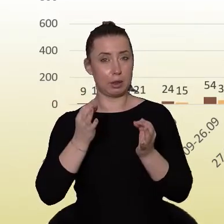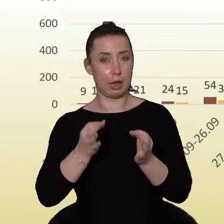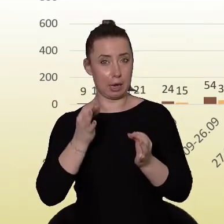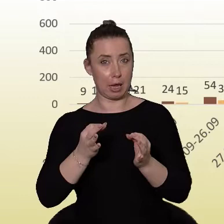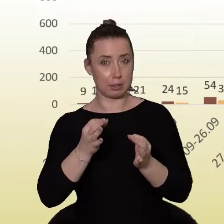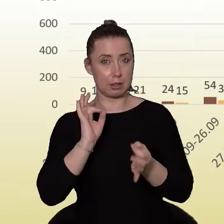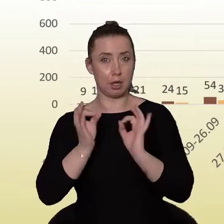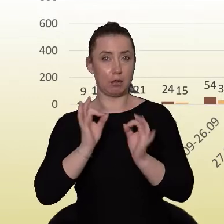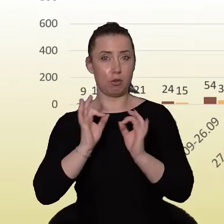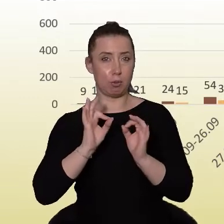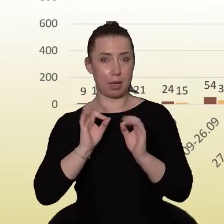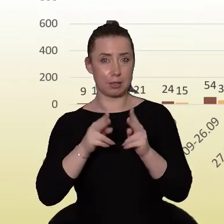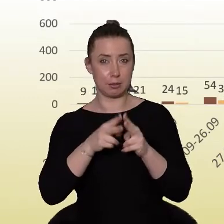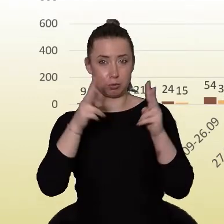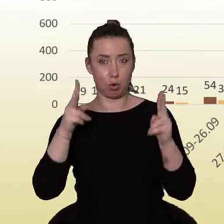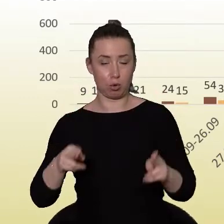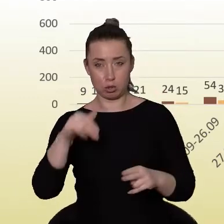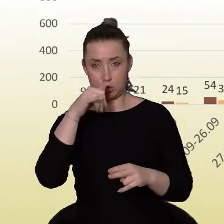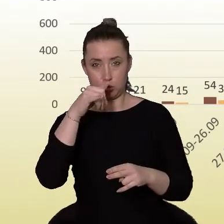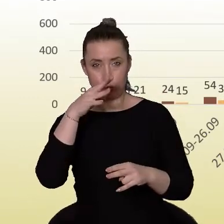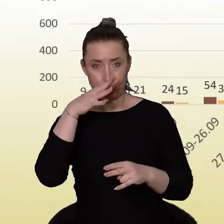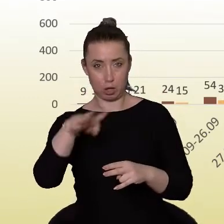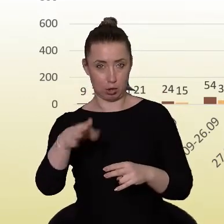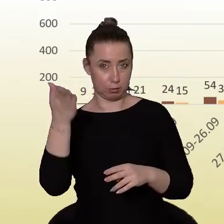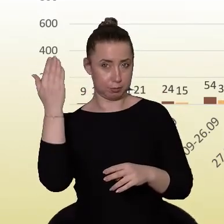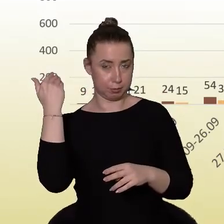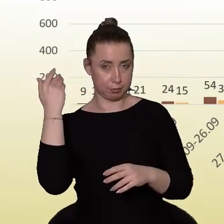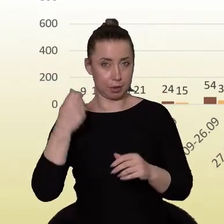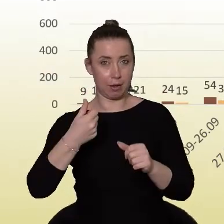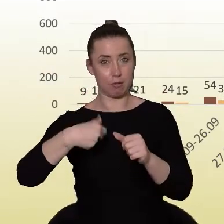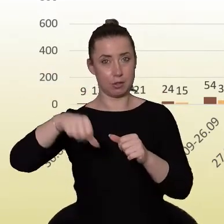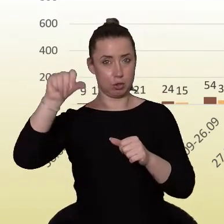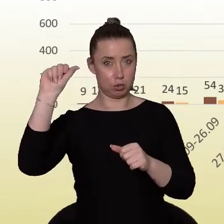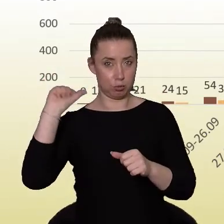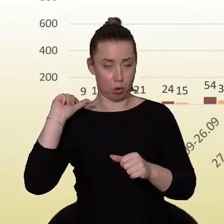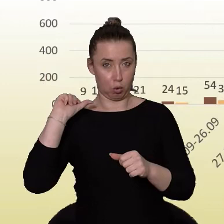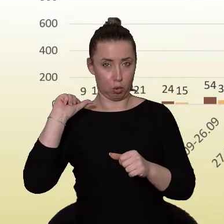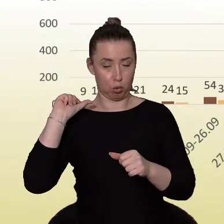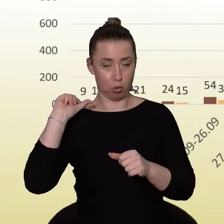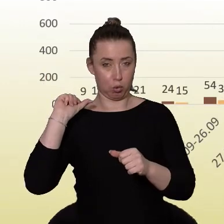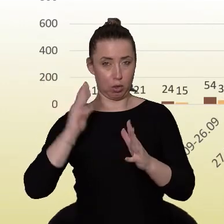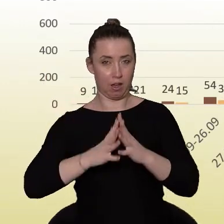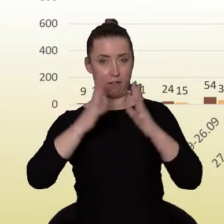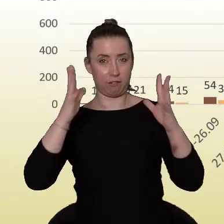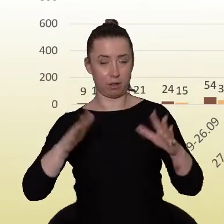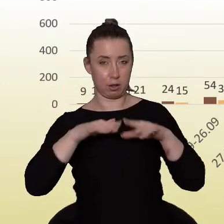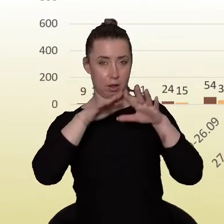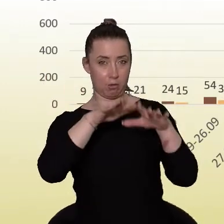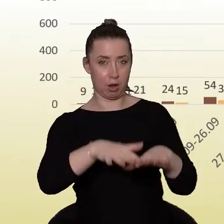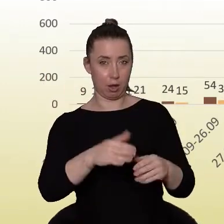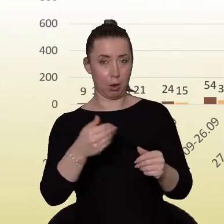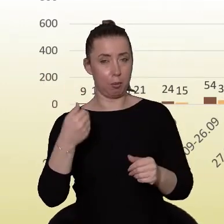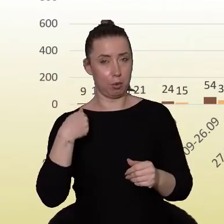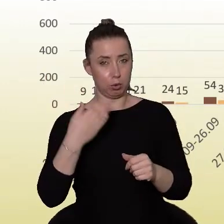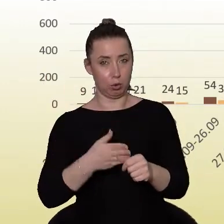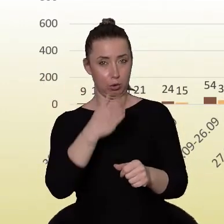tygodni właśnie. Rok wcześniej ten szczyt zakażeń, ta wielka fala była wcześniej,